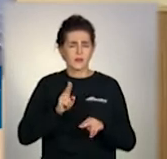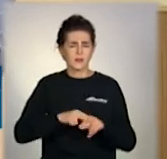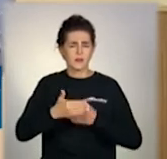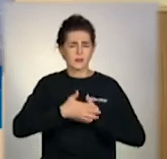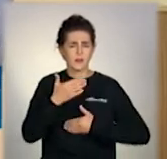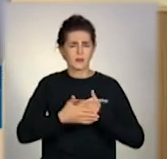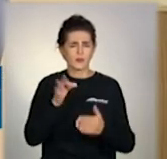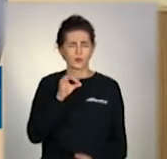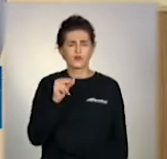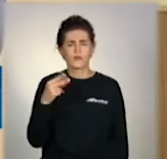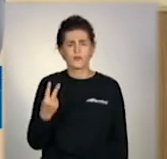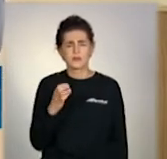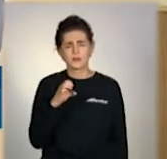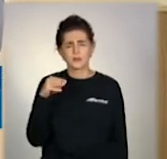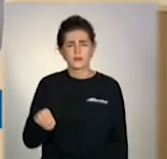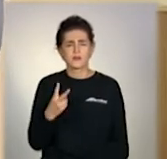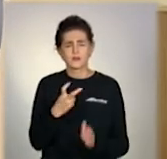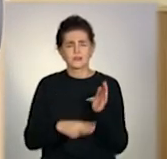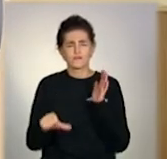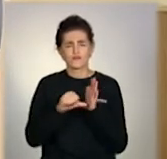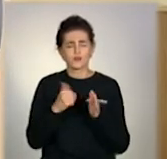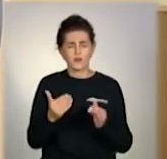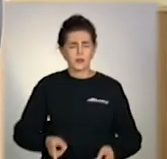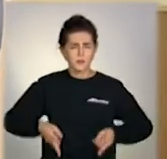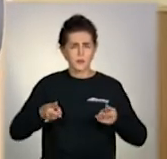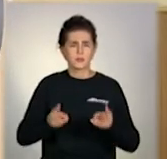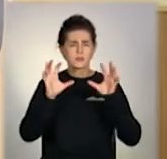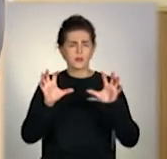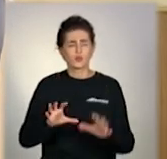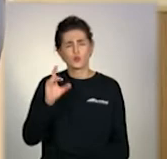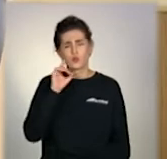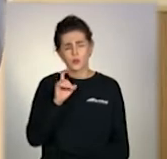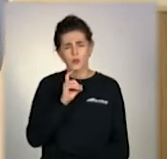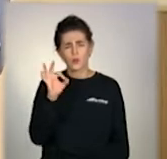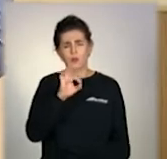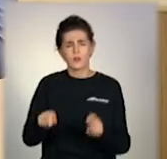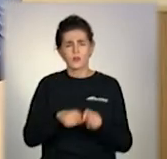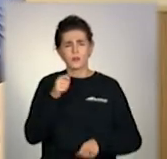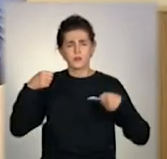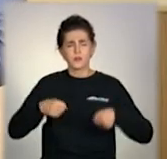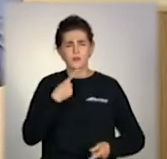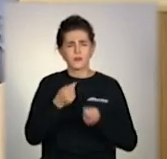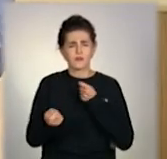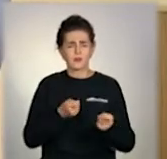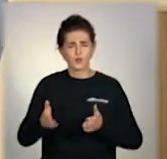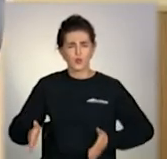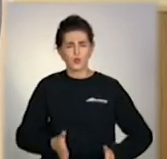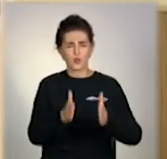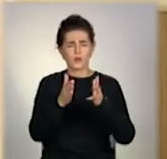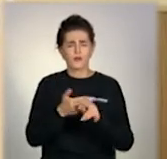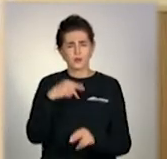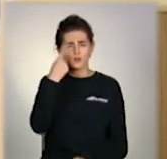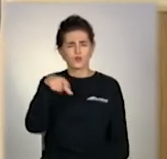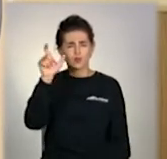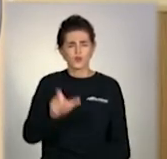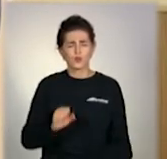за частиною 2 статті 276 Кримінального кодексу України. Саме порушення правил безпеки дорожнього руху особою,